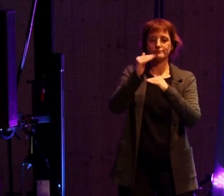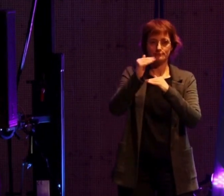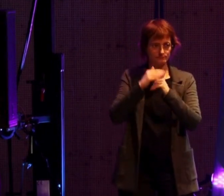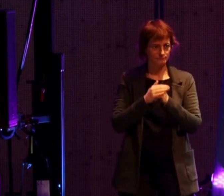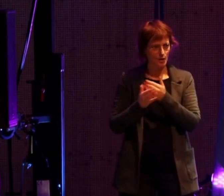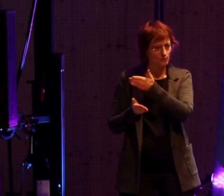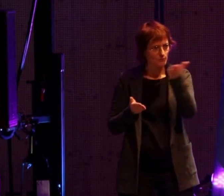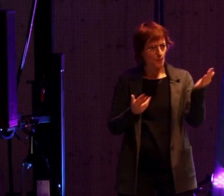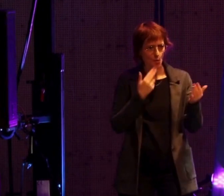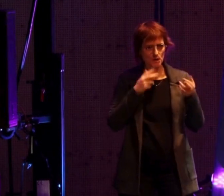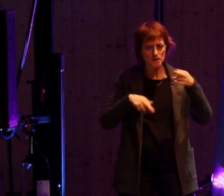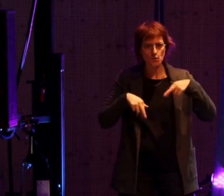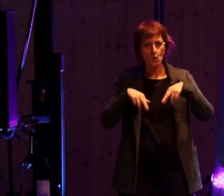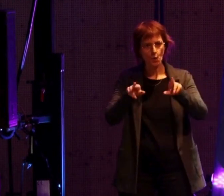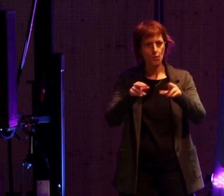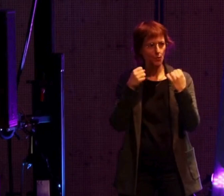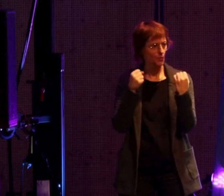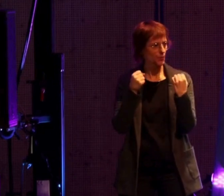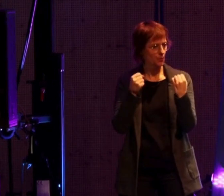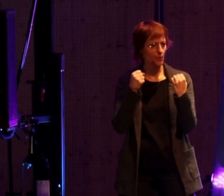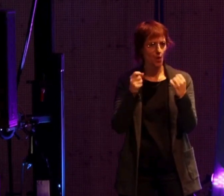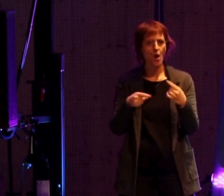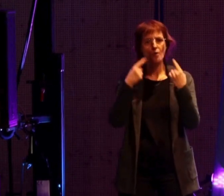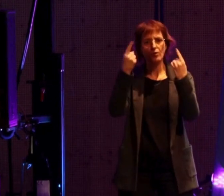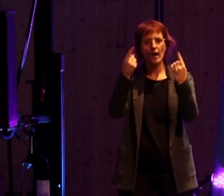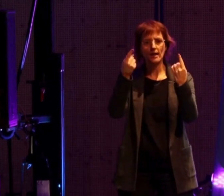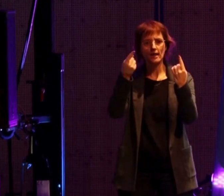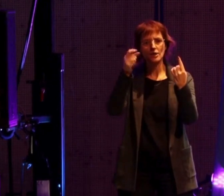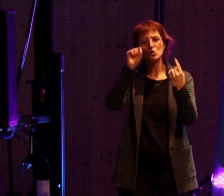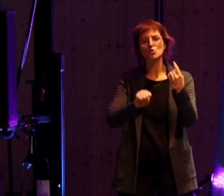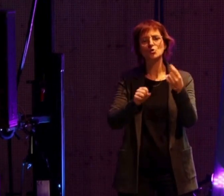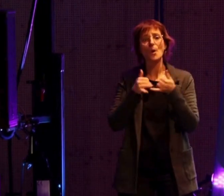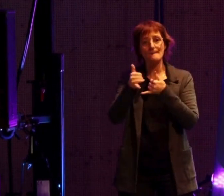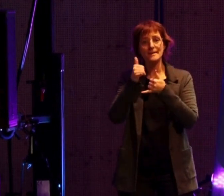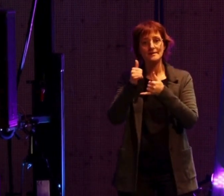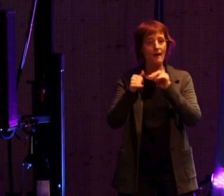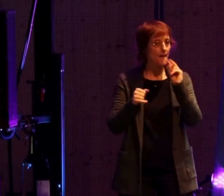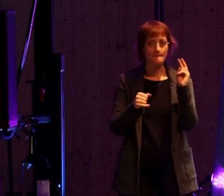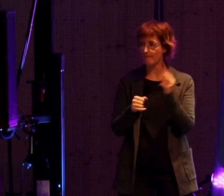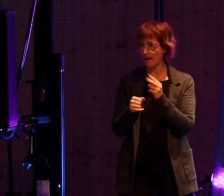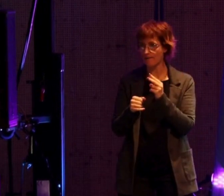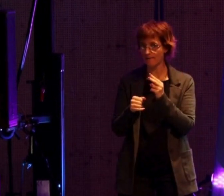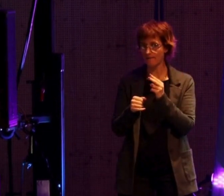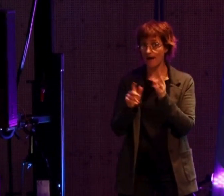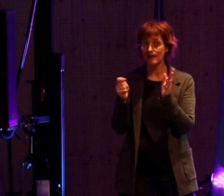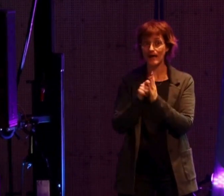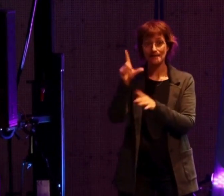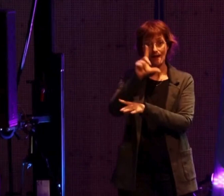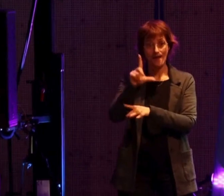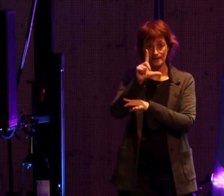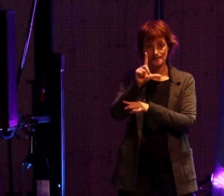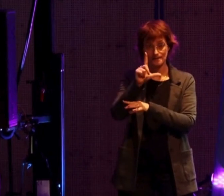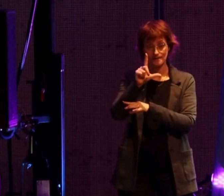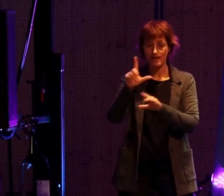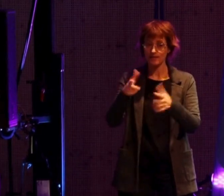emprunté la voie romaine pour converger vers le sud des Bézières, de ce côté-là, l'ont vu. Depuis lundi, les engins